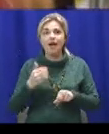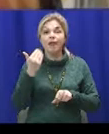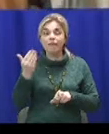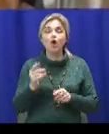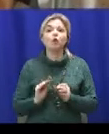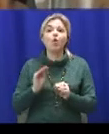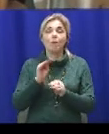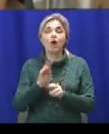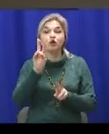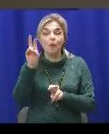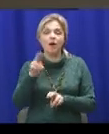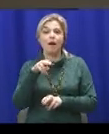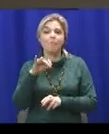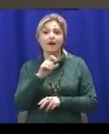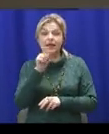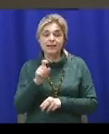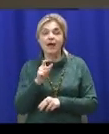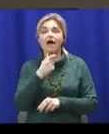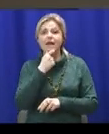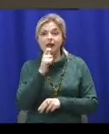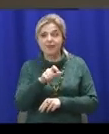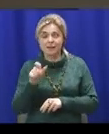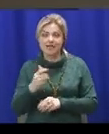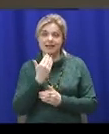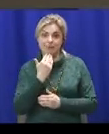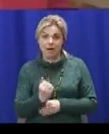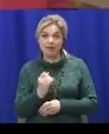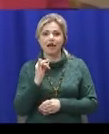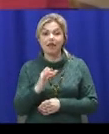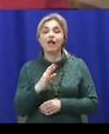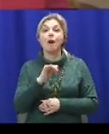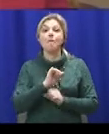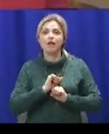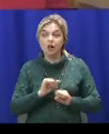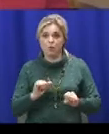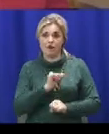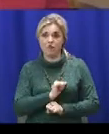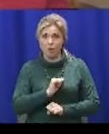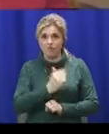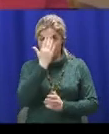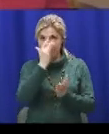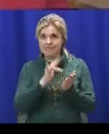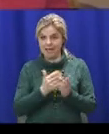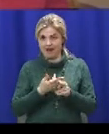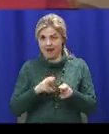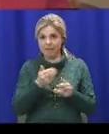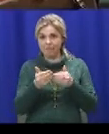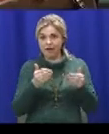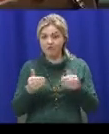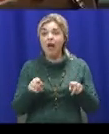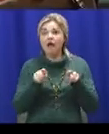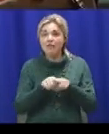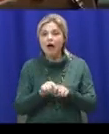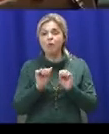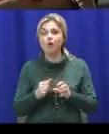номінація – приз глядацьких симпатій. Мета конкурсу – патріотичне виховання молоді. Також організатори розподіваються у такий спосіб